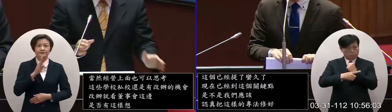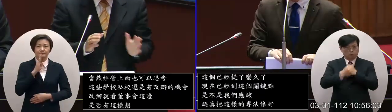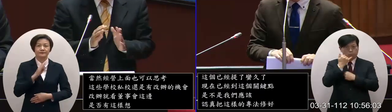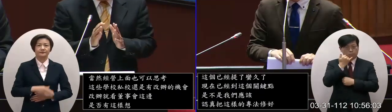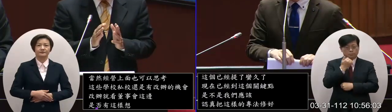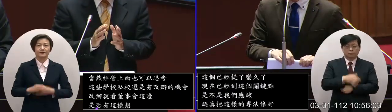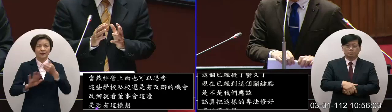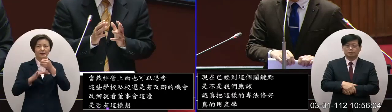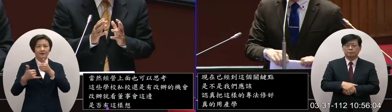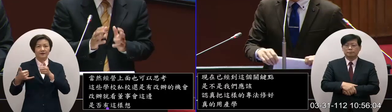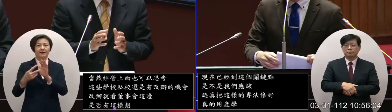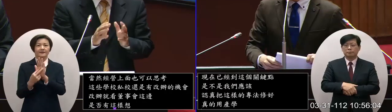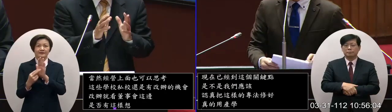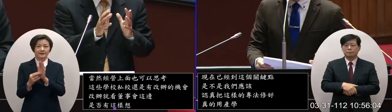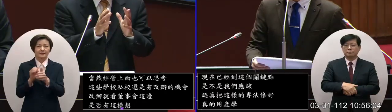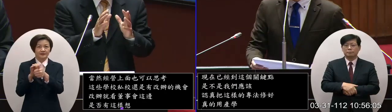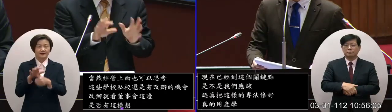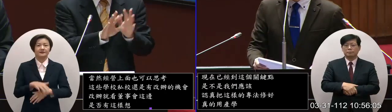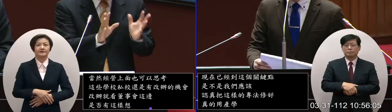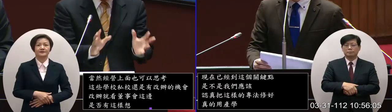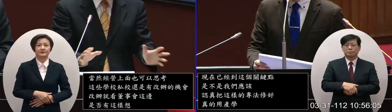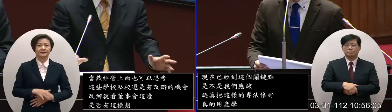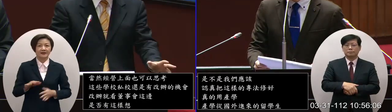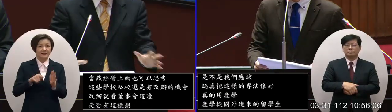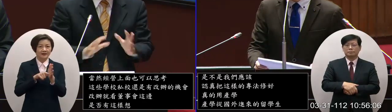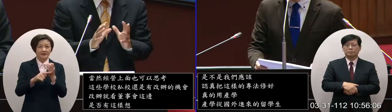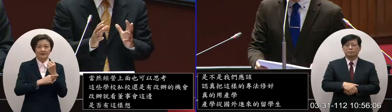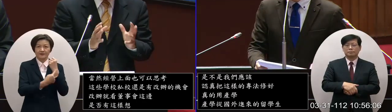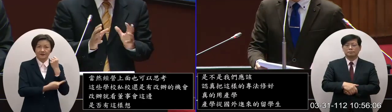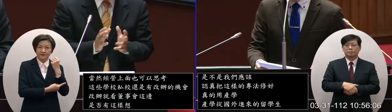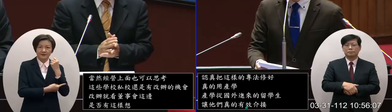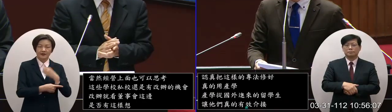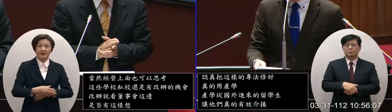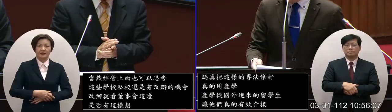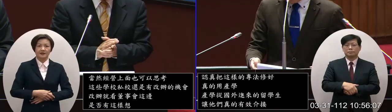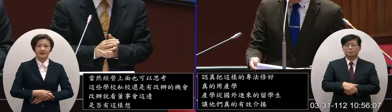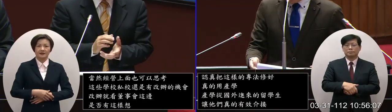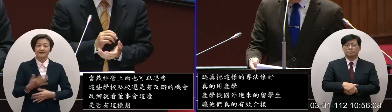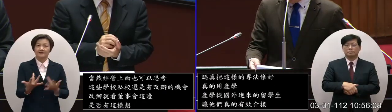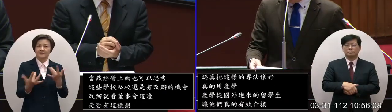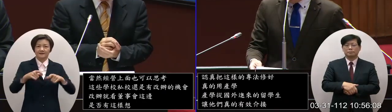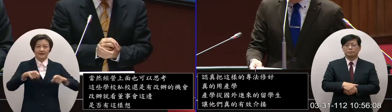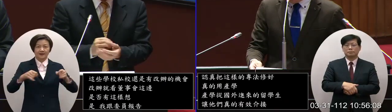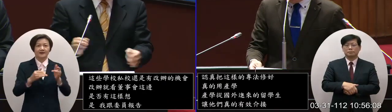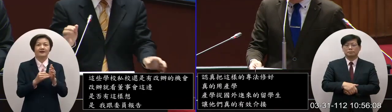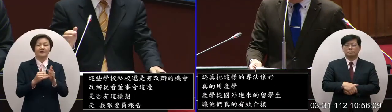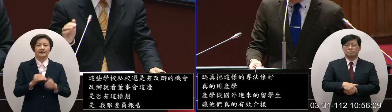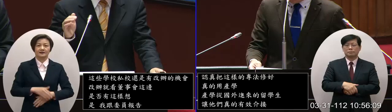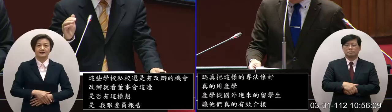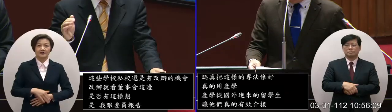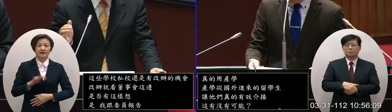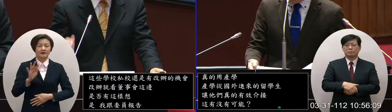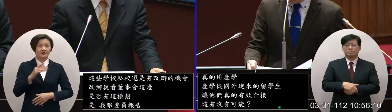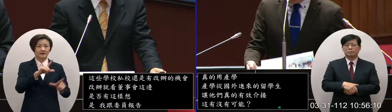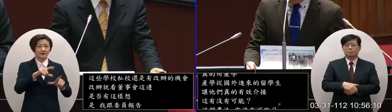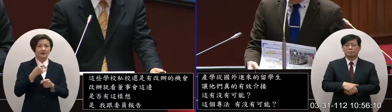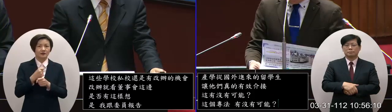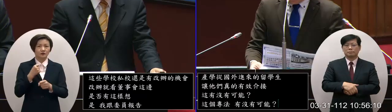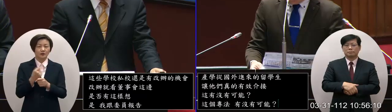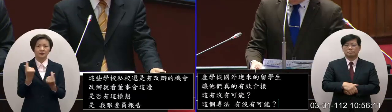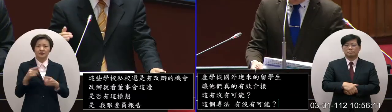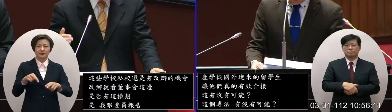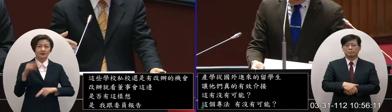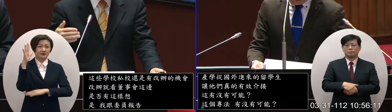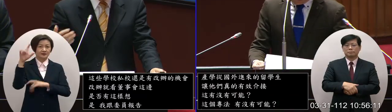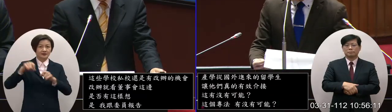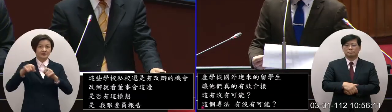我跟委員報告因為現在這個專法其實我們已經吵了一個草案但在實施上我一直覺得有一些行政的